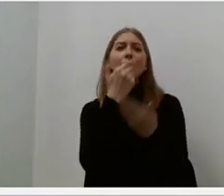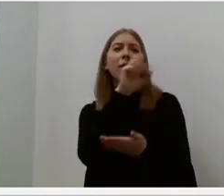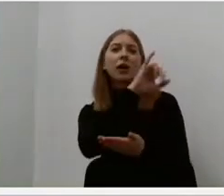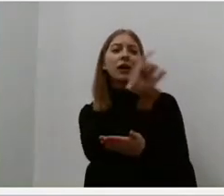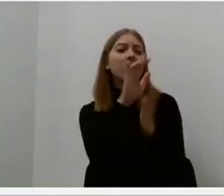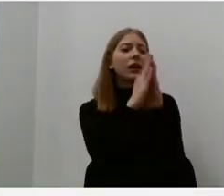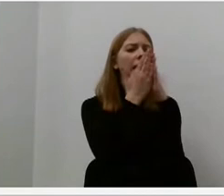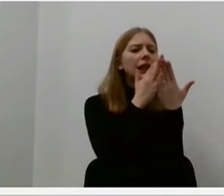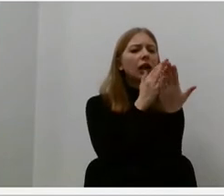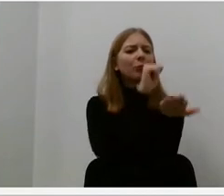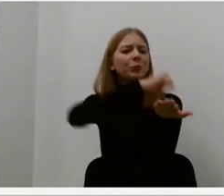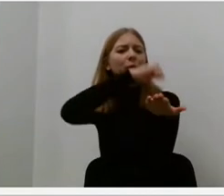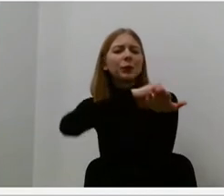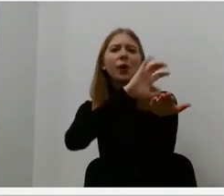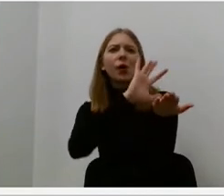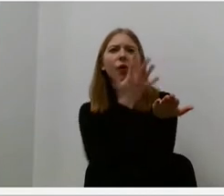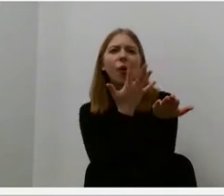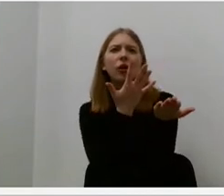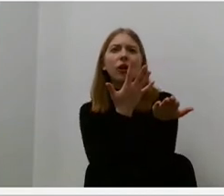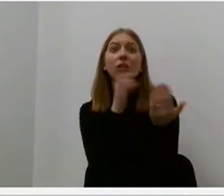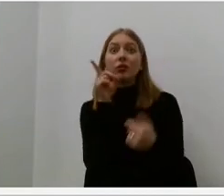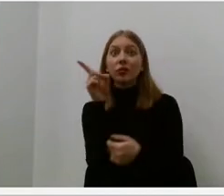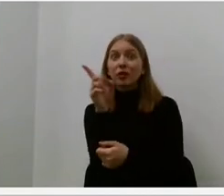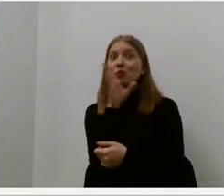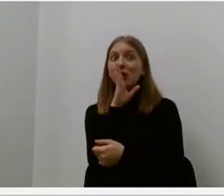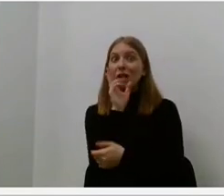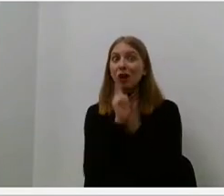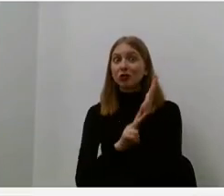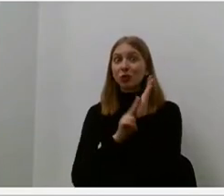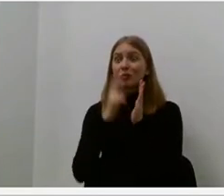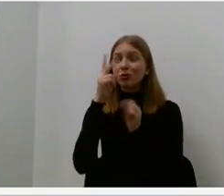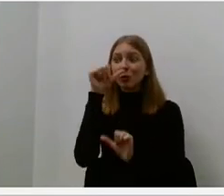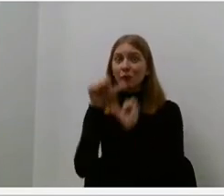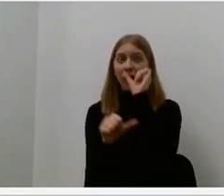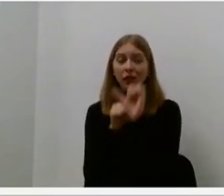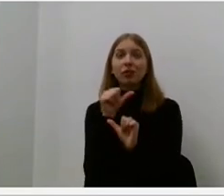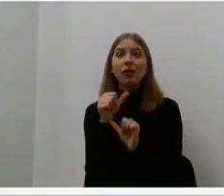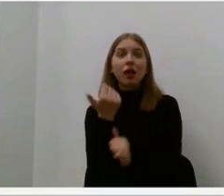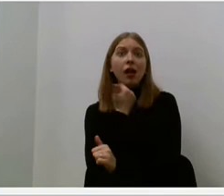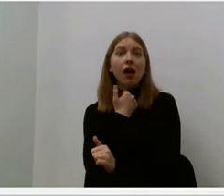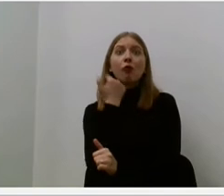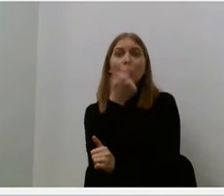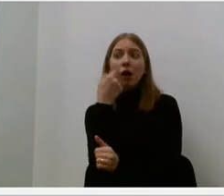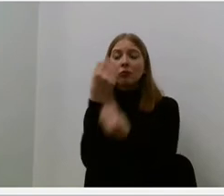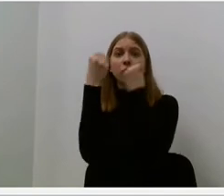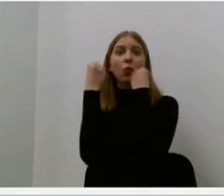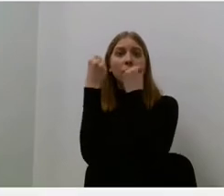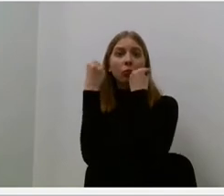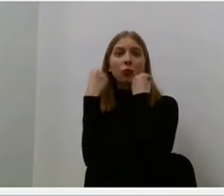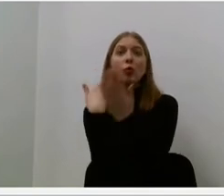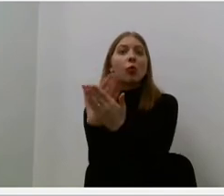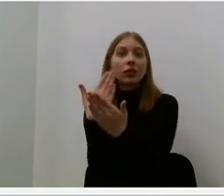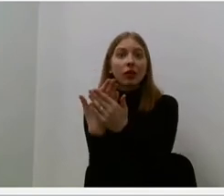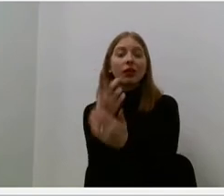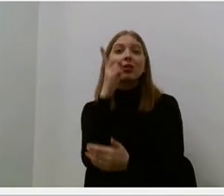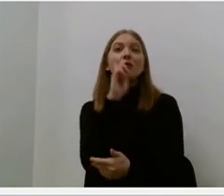82 metų mama pradėjo mokytis anglų kalbos tam, kad galėtų paskaityti originalo kalbą, tai,